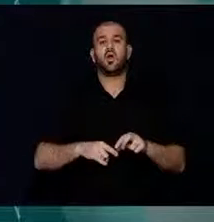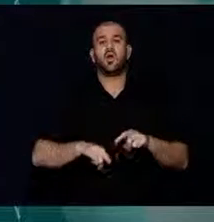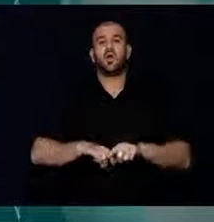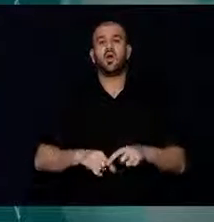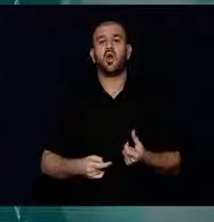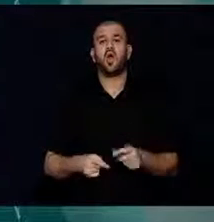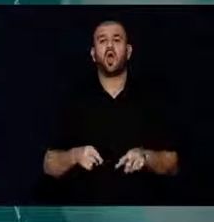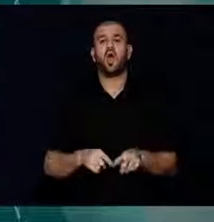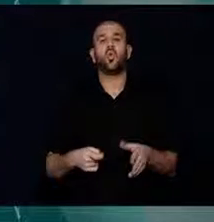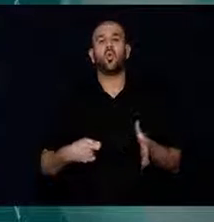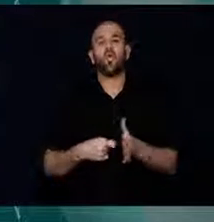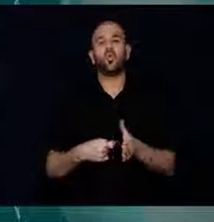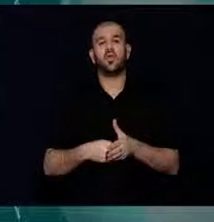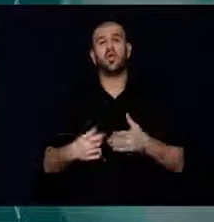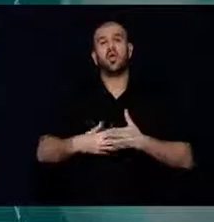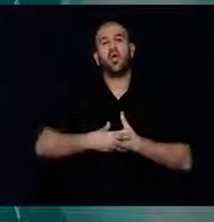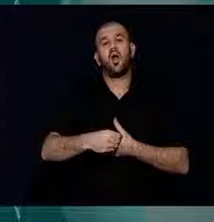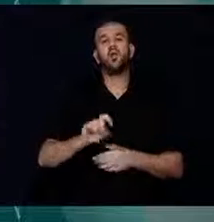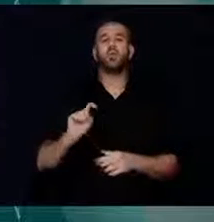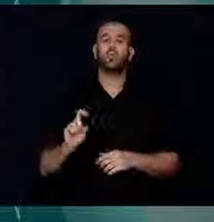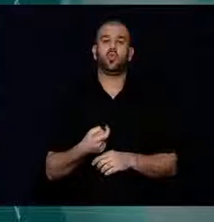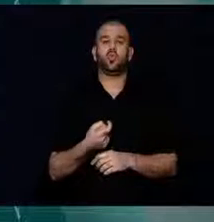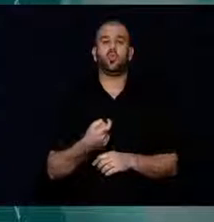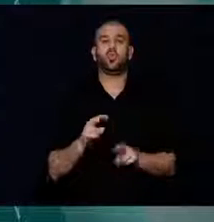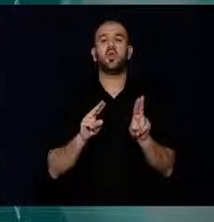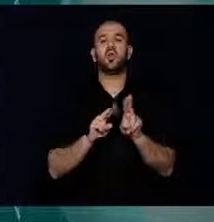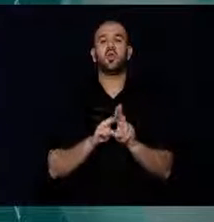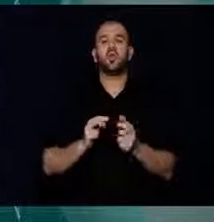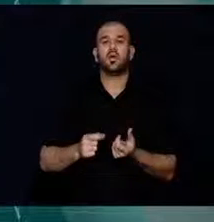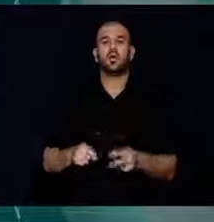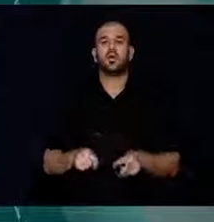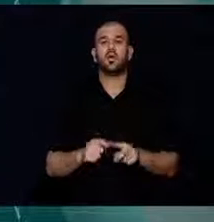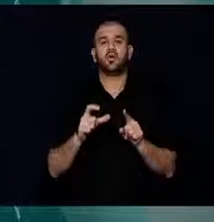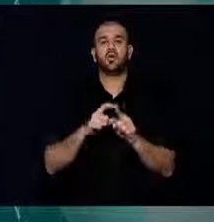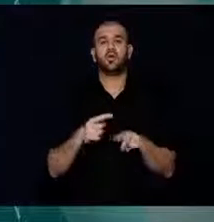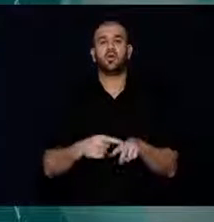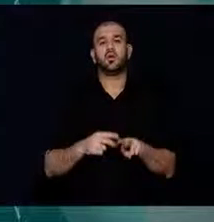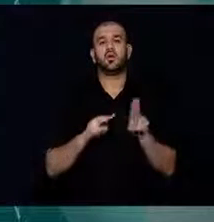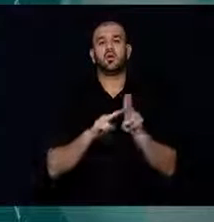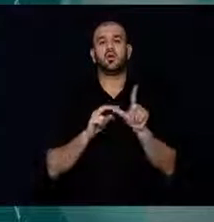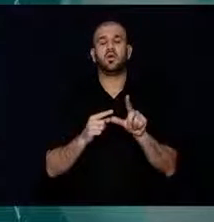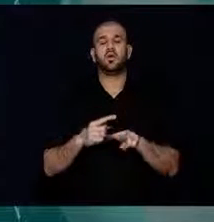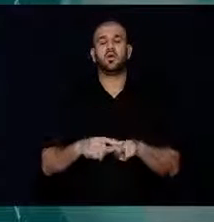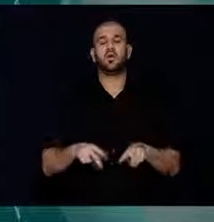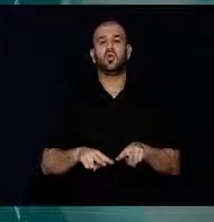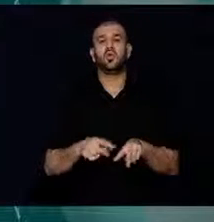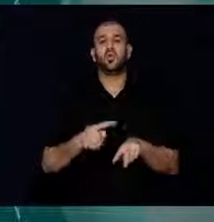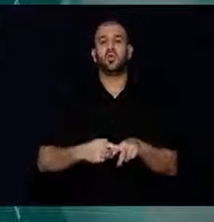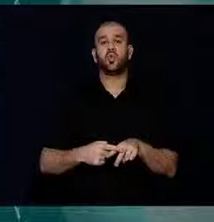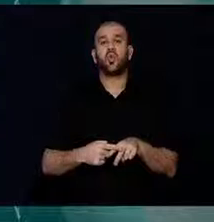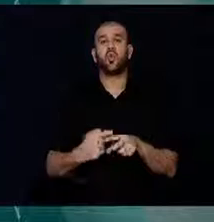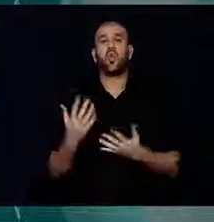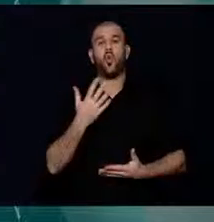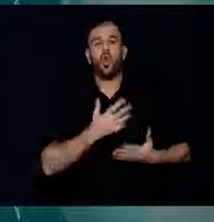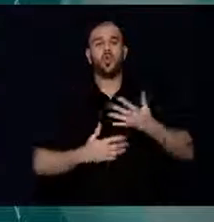kısmen yandı. İş yerinin ise giriş kısmı yandı. Yangınlar,